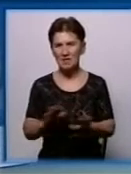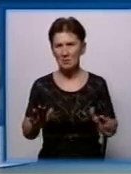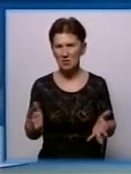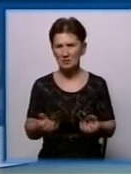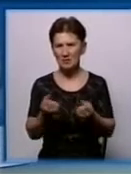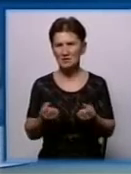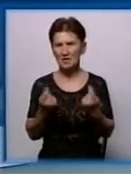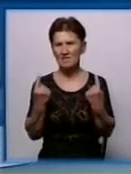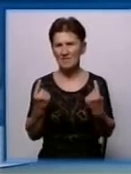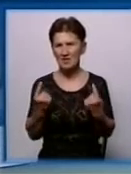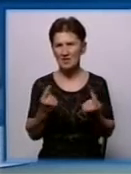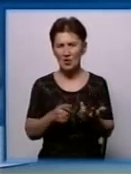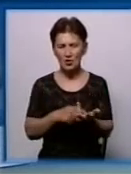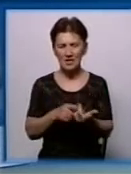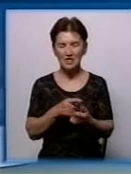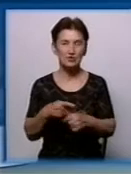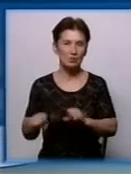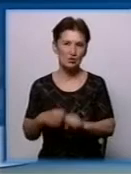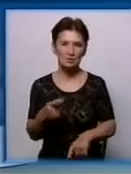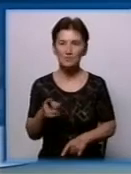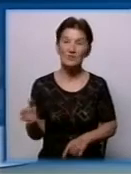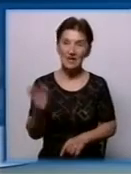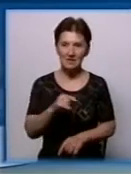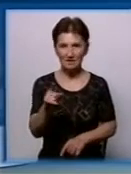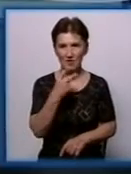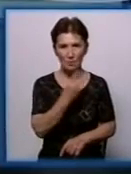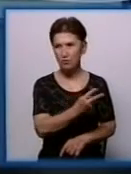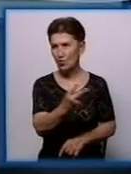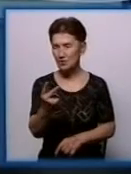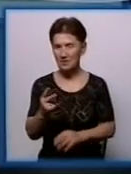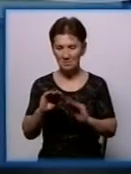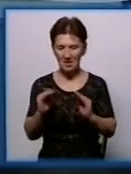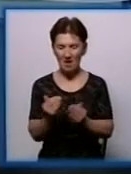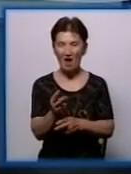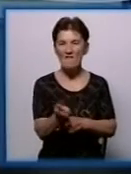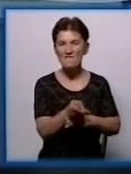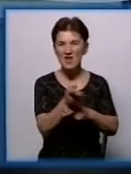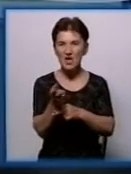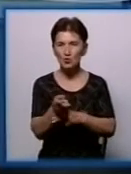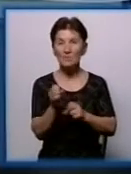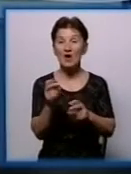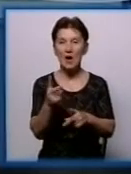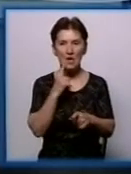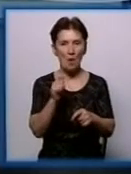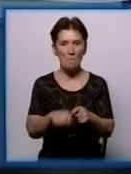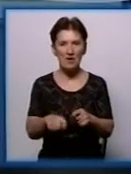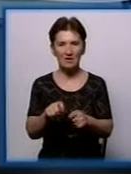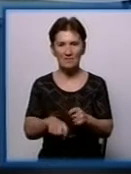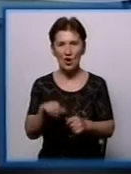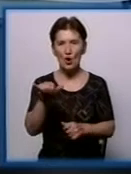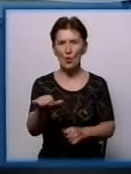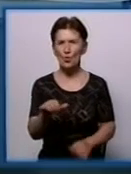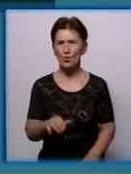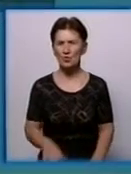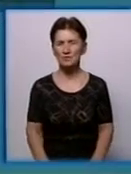великої кількості порушень. Давайте подивимося на невеличке відео, як ця перевірка проходила у ТРЦ Депо.